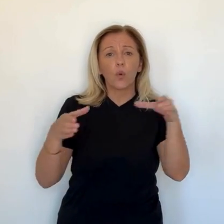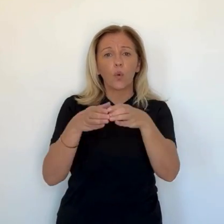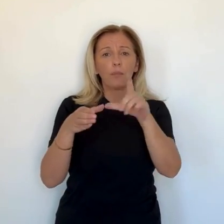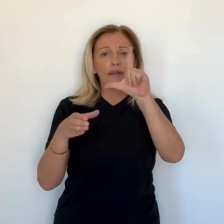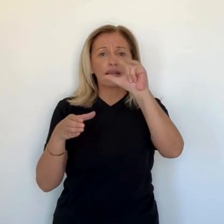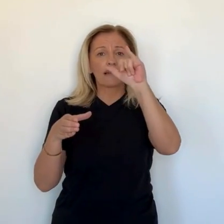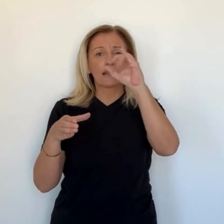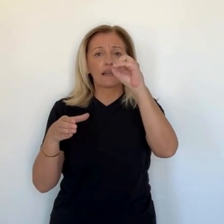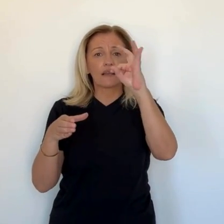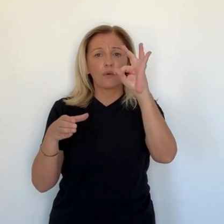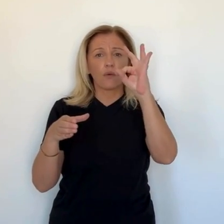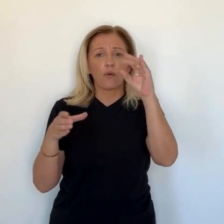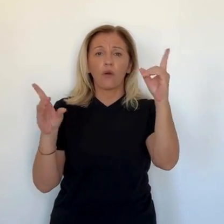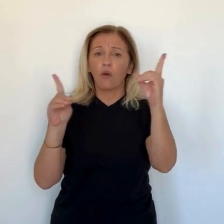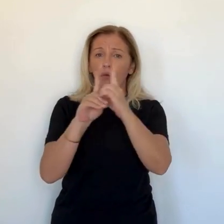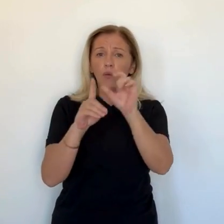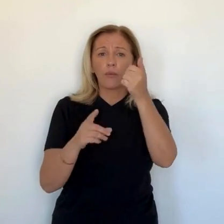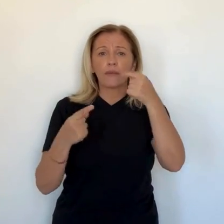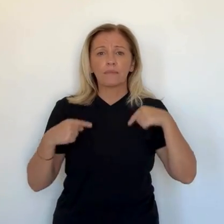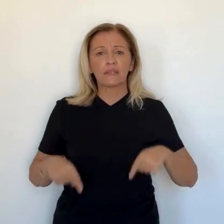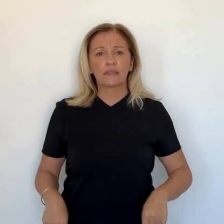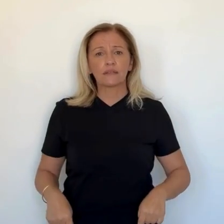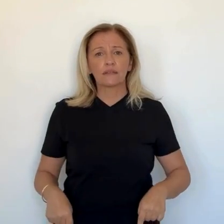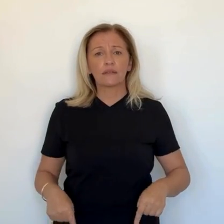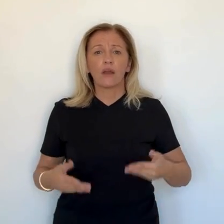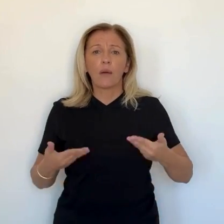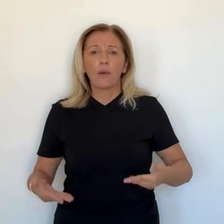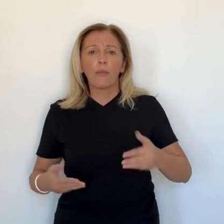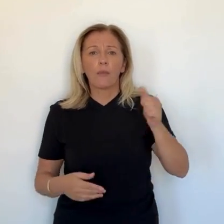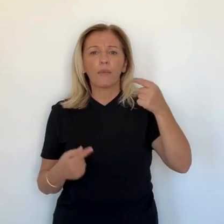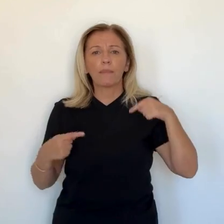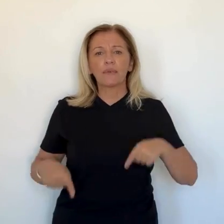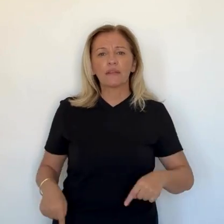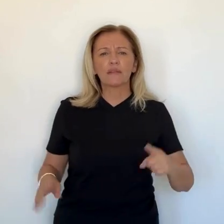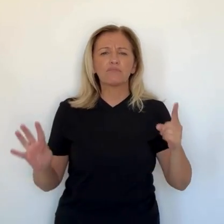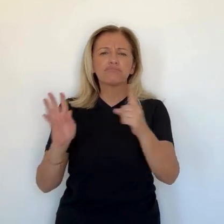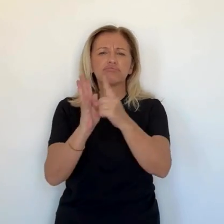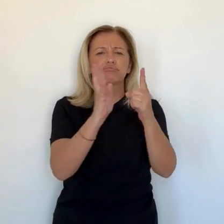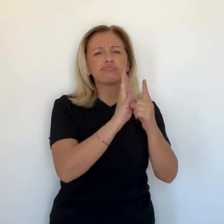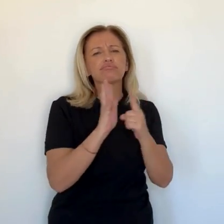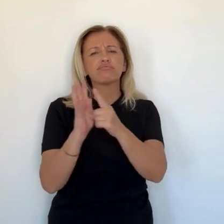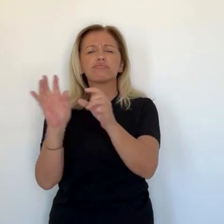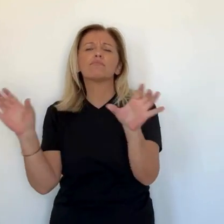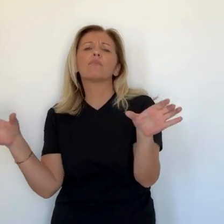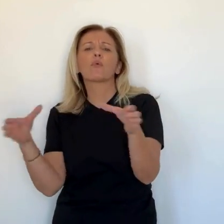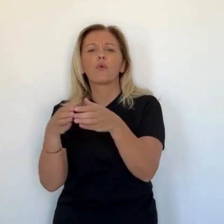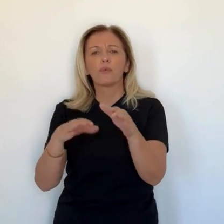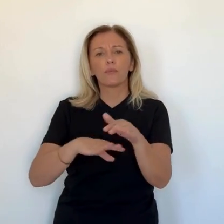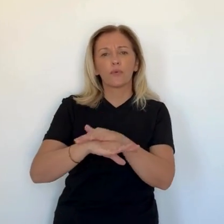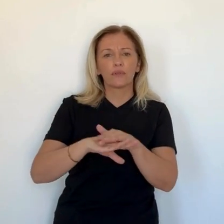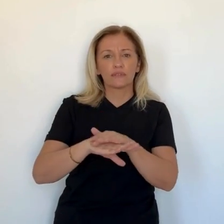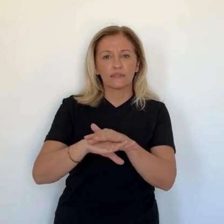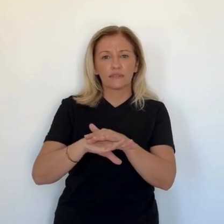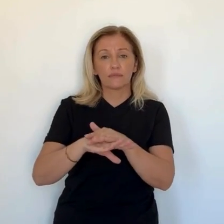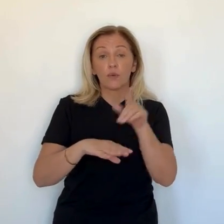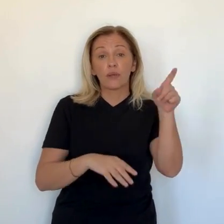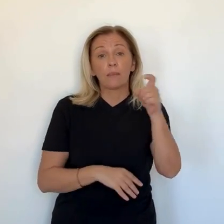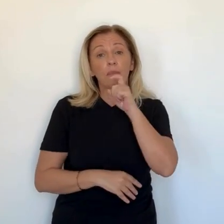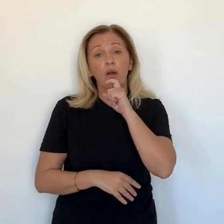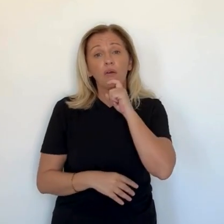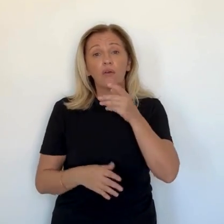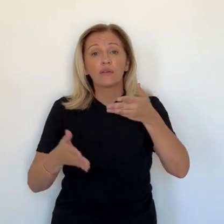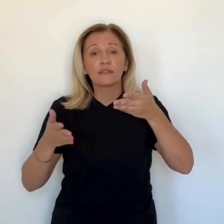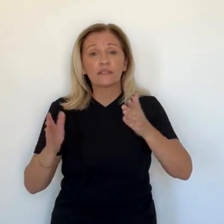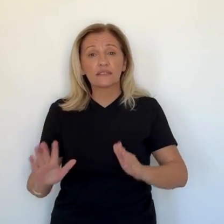Stéphane Lenormand et Christophe Naguelen du groupe Liot ont été reçus à Matignon cet après-midi. Michel Barnier multiplie les rencontres avec les groupes